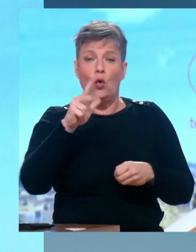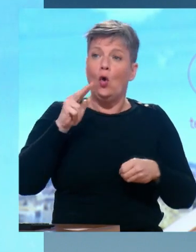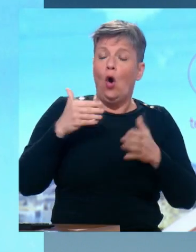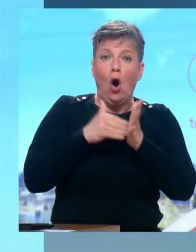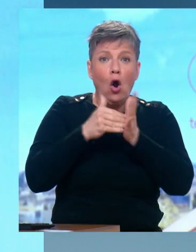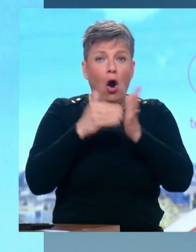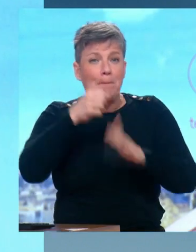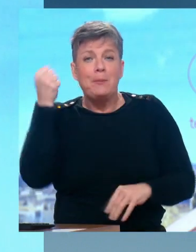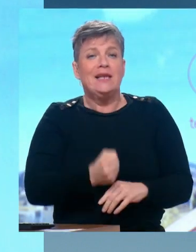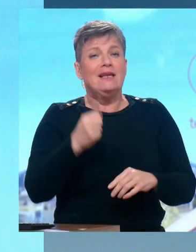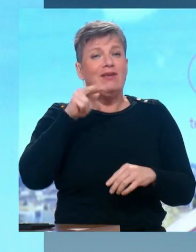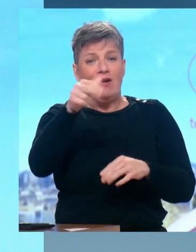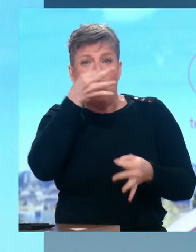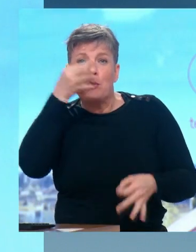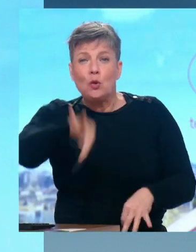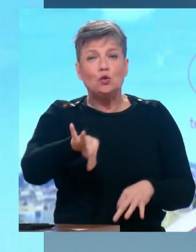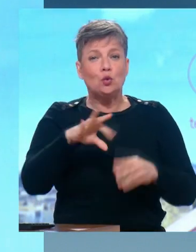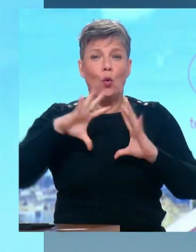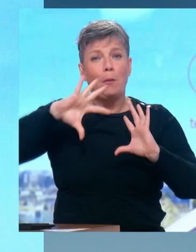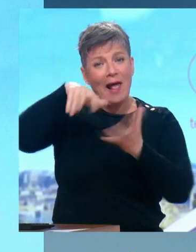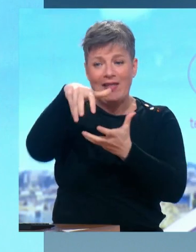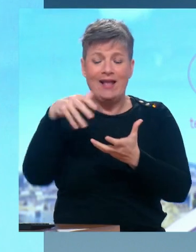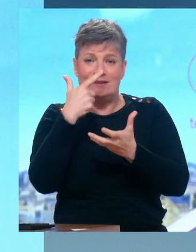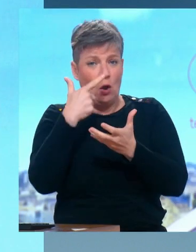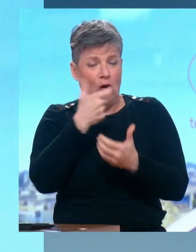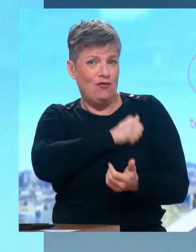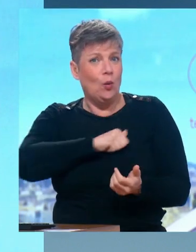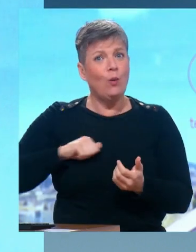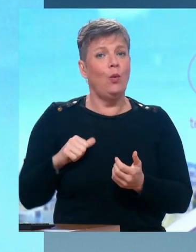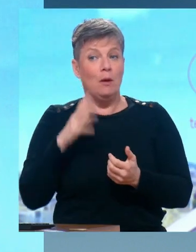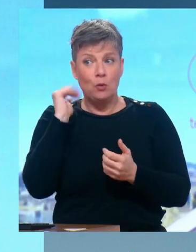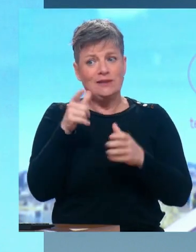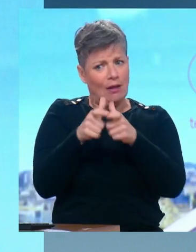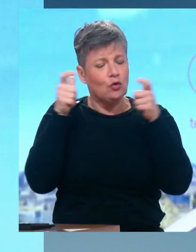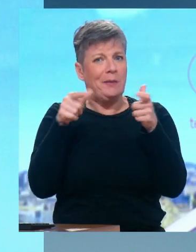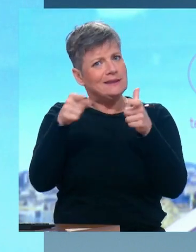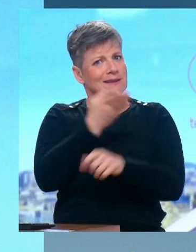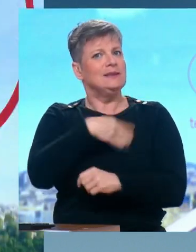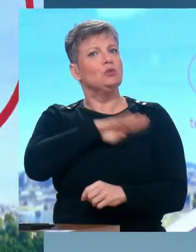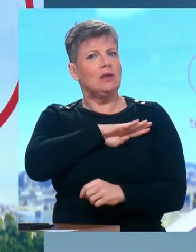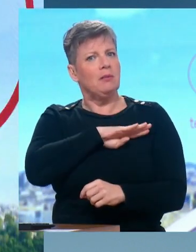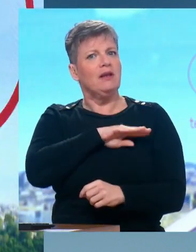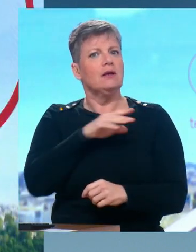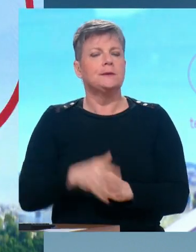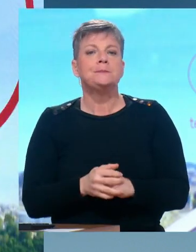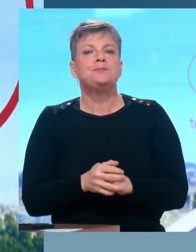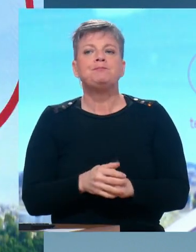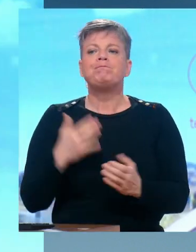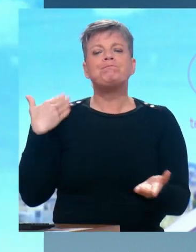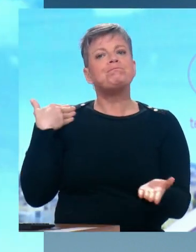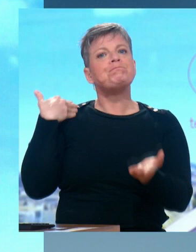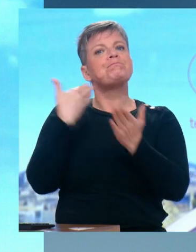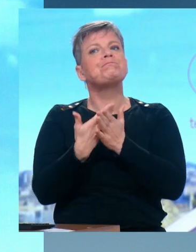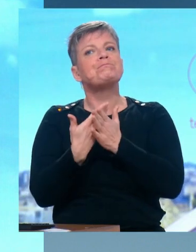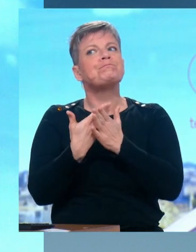planète. Il faut mettre fin à cela et c'est pour ça que ces grandes compagnies ont une longue responsabilité. – Fabien Roussel, ça fait plus d'un mois que les terroristes du Hamas ont attaqué